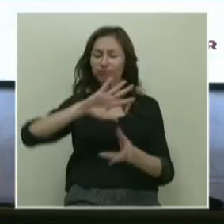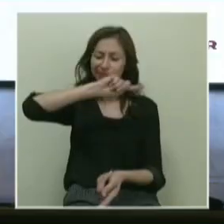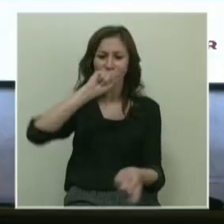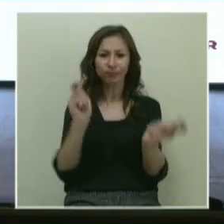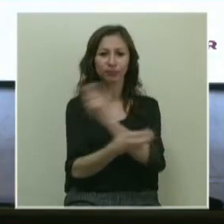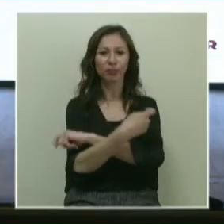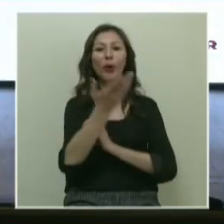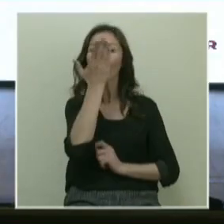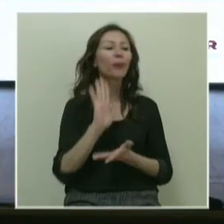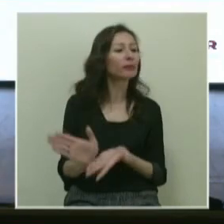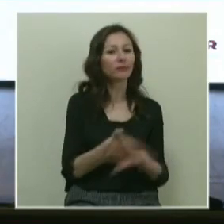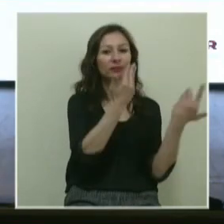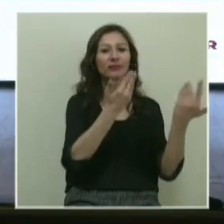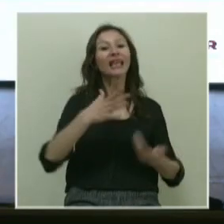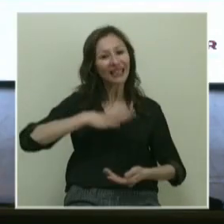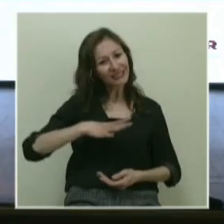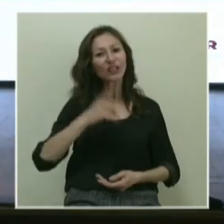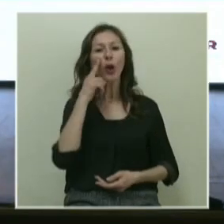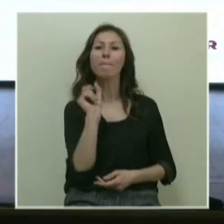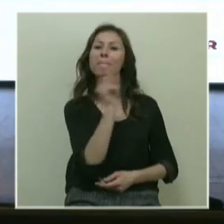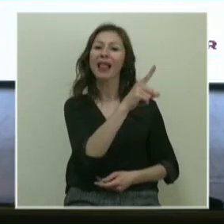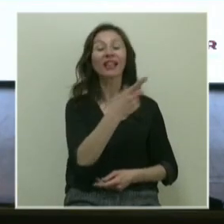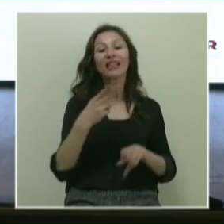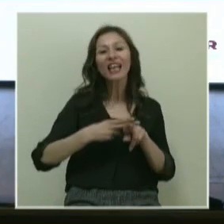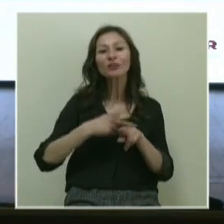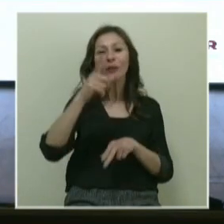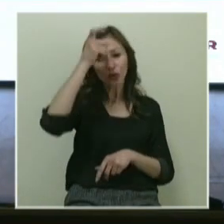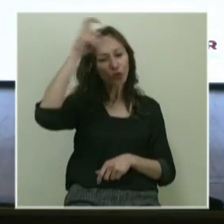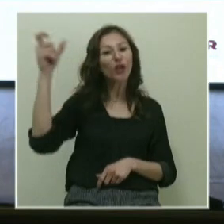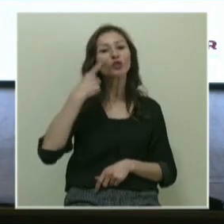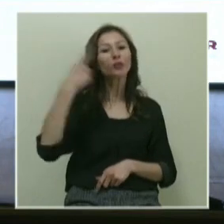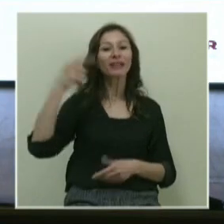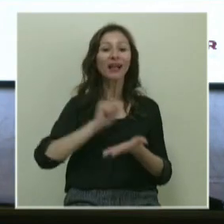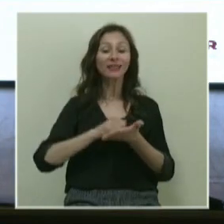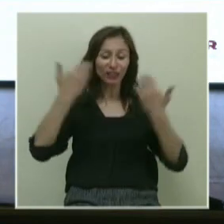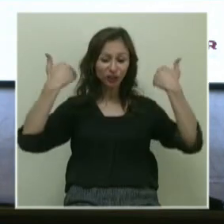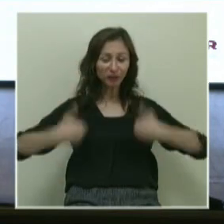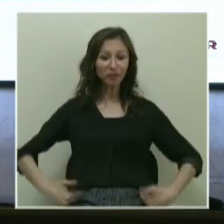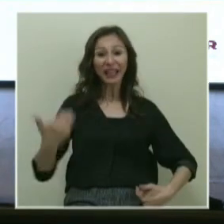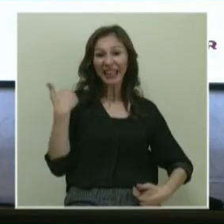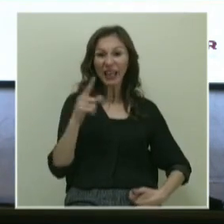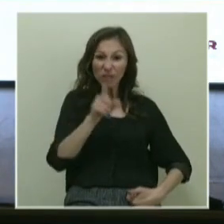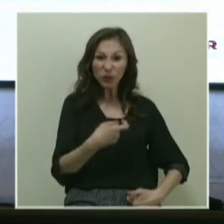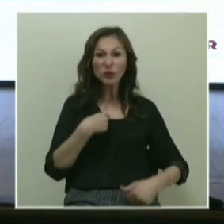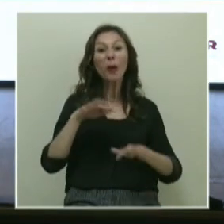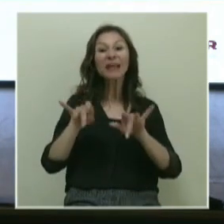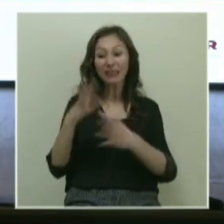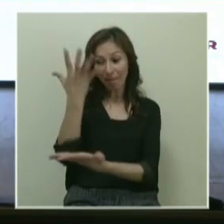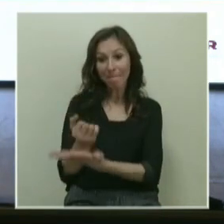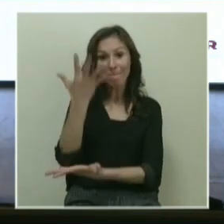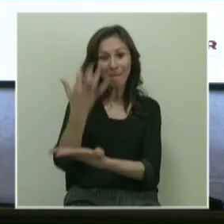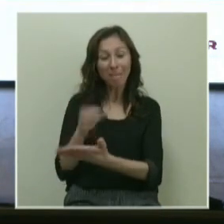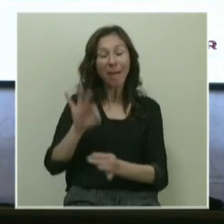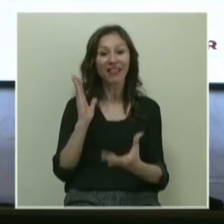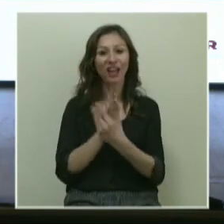uçur veriyorlar. İsteyene mail atarım. Çünkü tecrübeli bir Türkiye Cumhuriyeti gazetecisiyim. Veriyi bulduğunca bilgisayarına indir arkadaş. Hemen